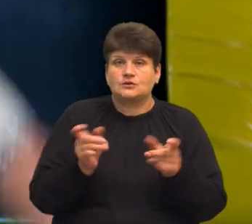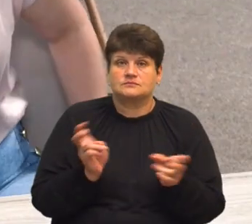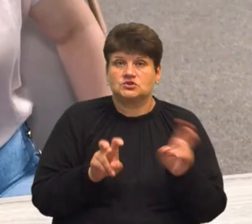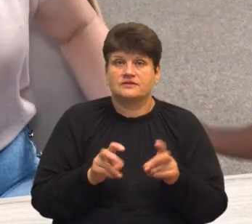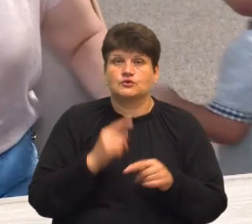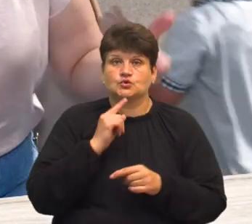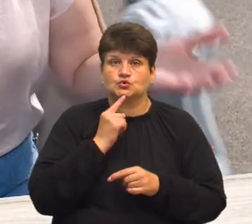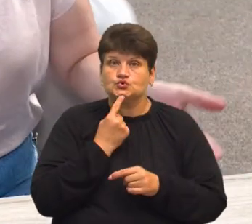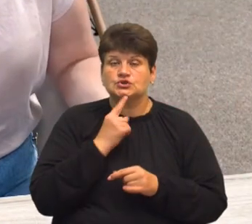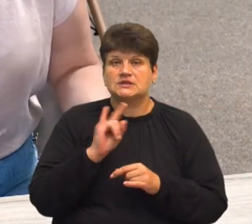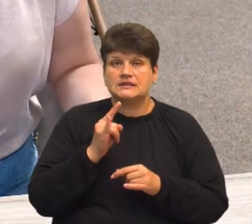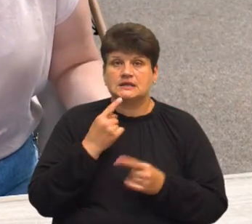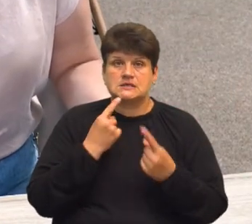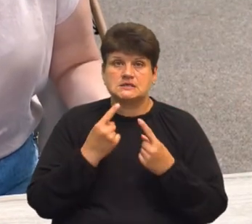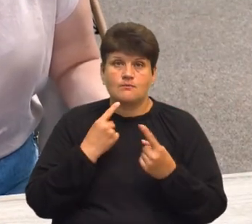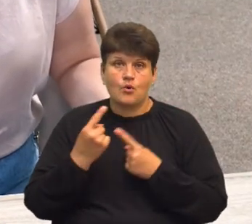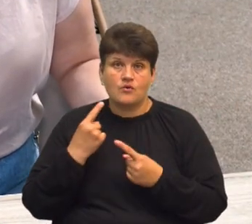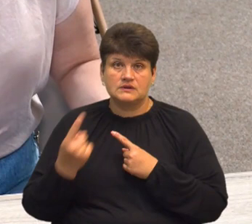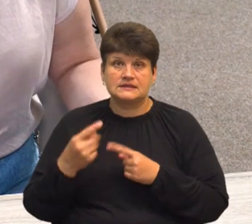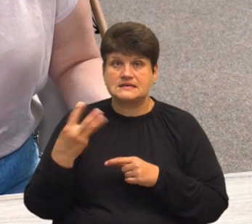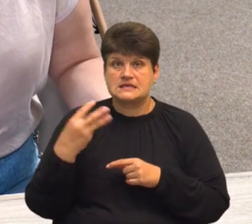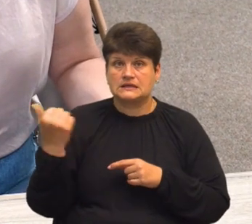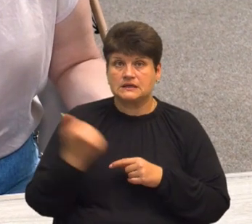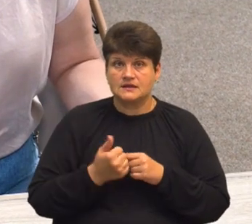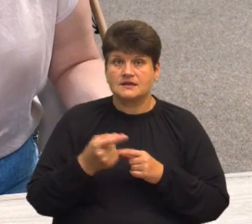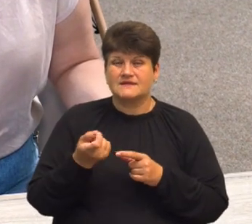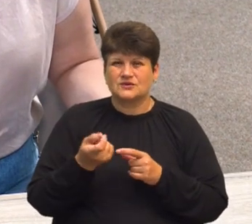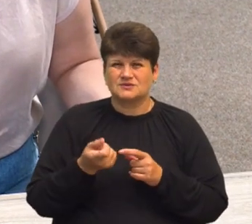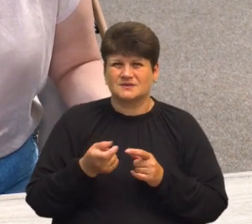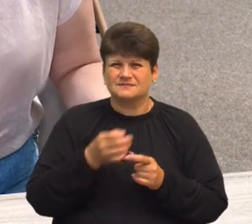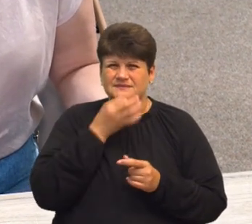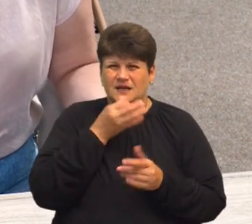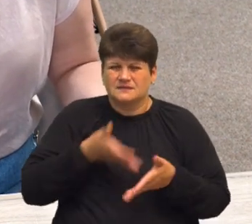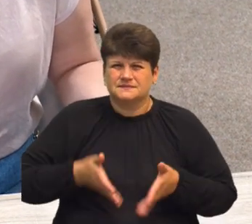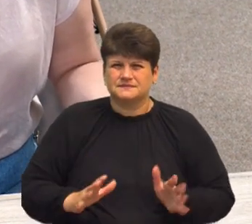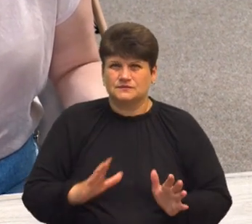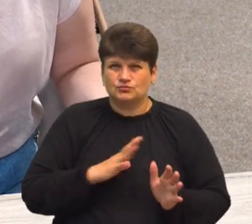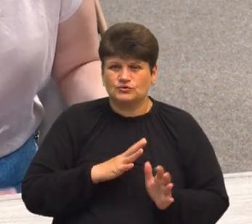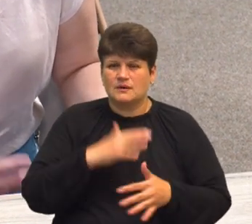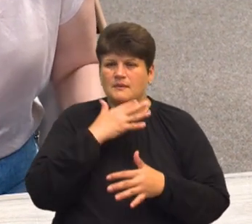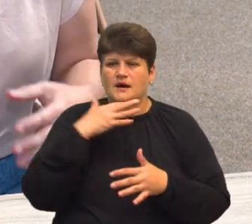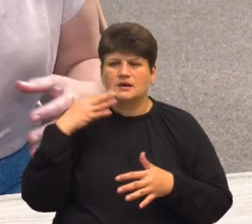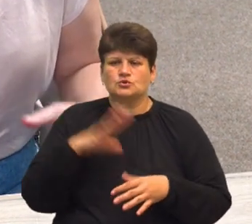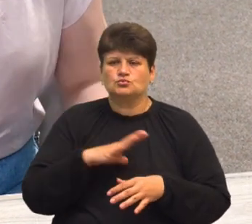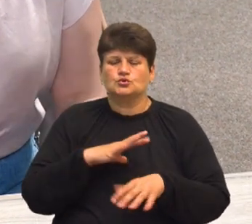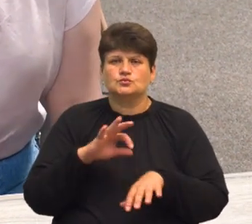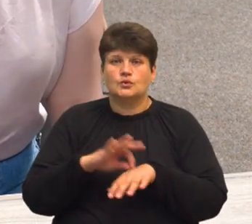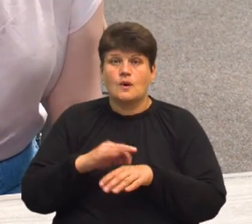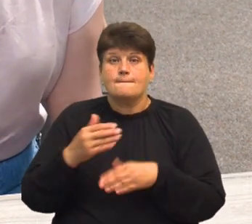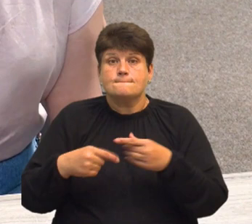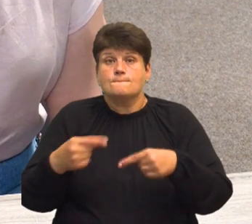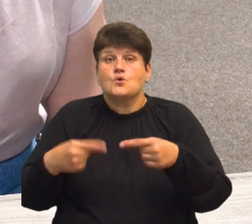мовленням. Народився і на 30-му тижні, тобто він недоношений і там багато діагнозів було. Але по ходу